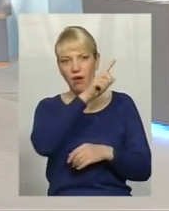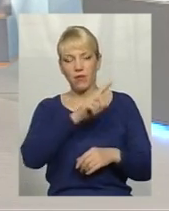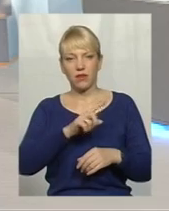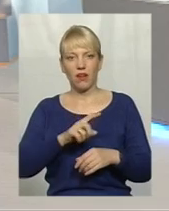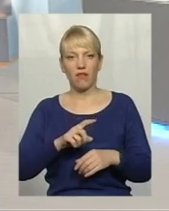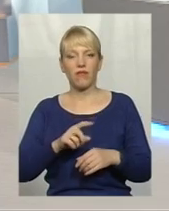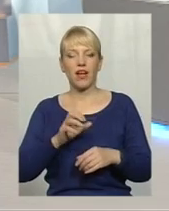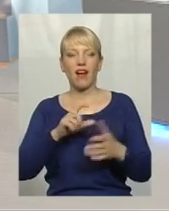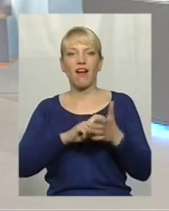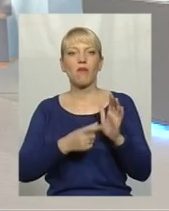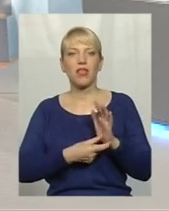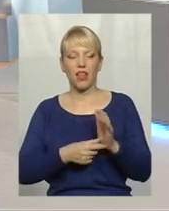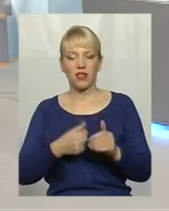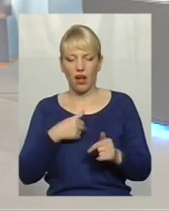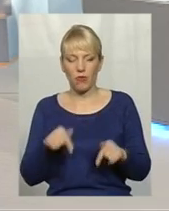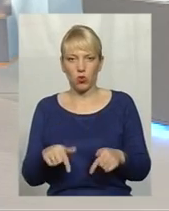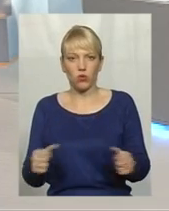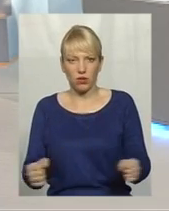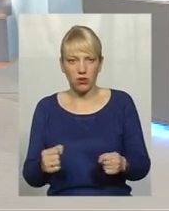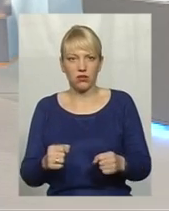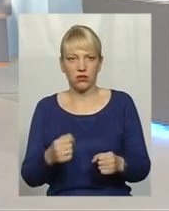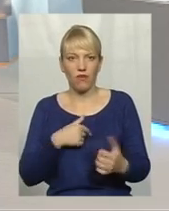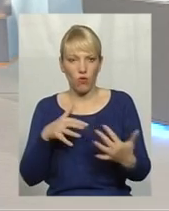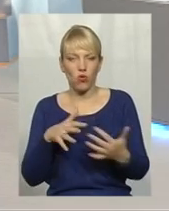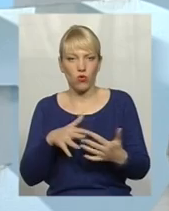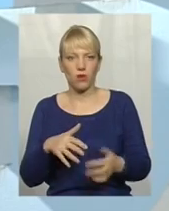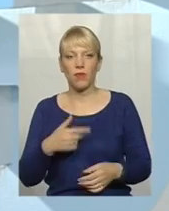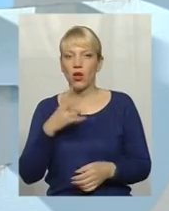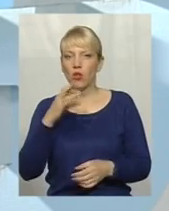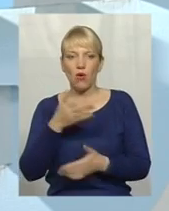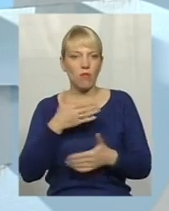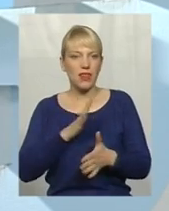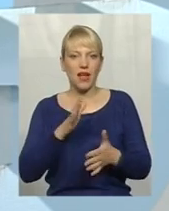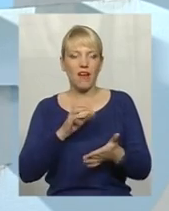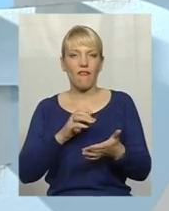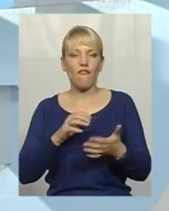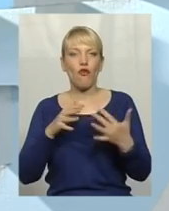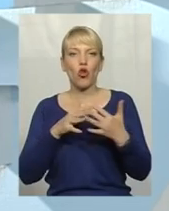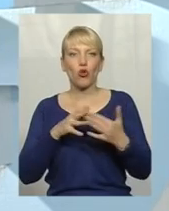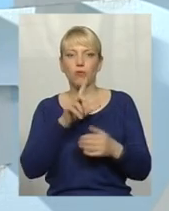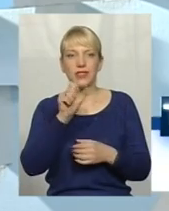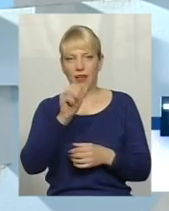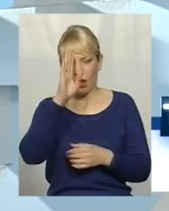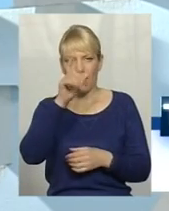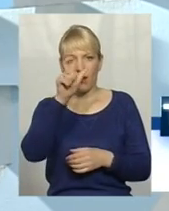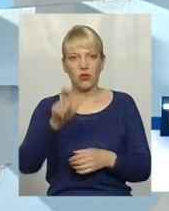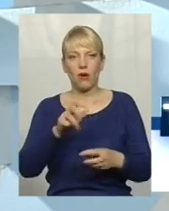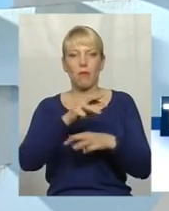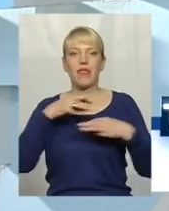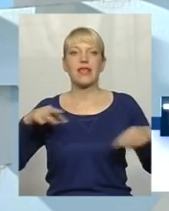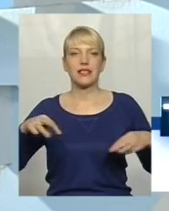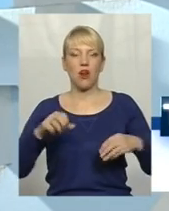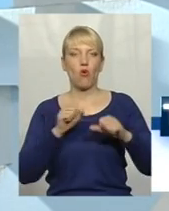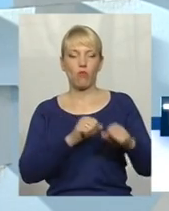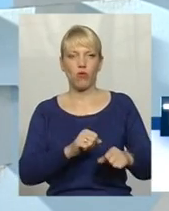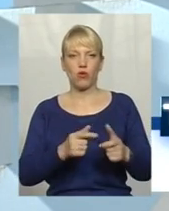воюємо не за кабінети і не за, там, за когось, там, міністра оборони чи начальника генерального штабу